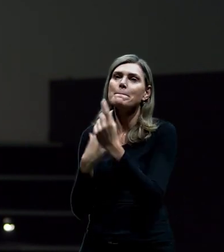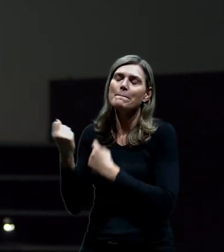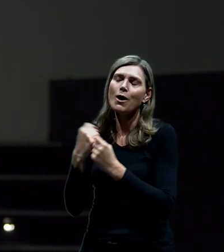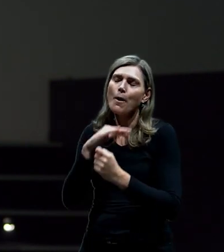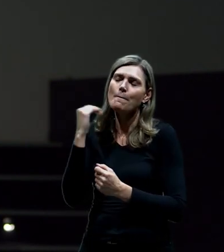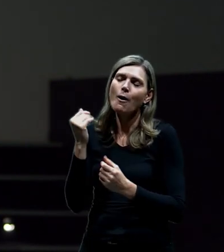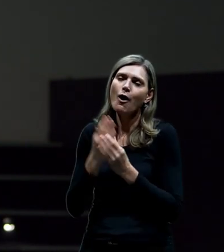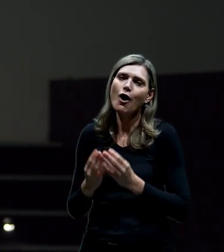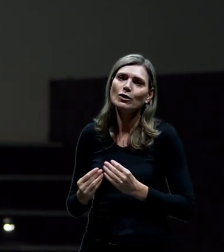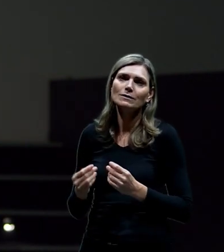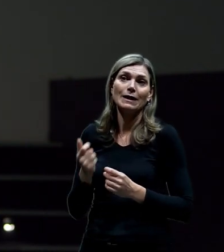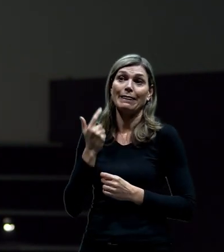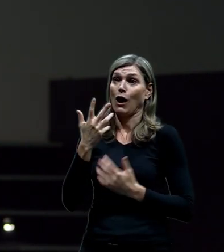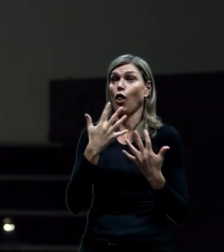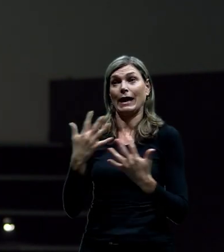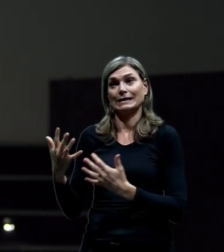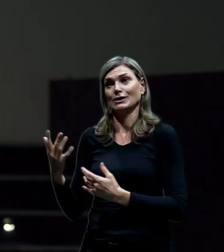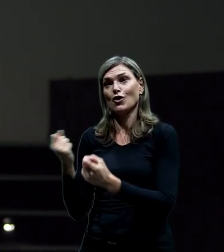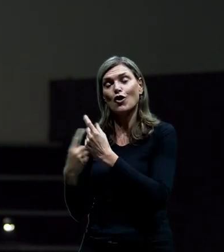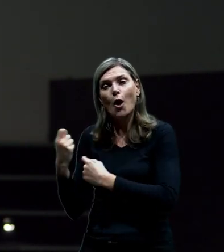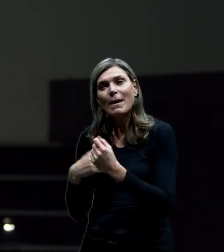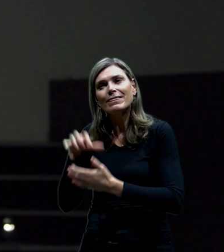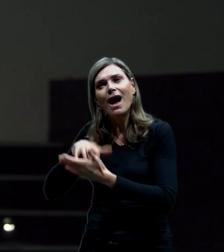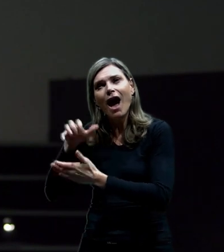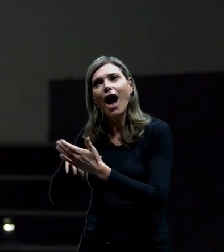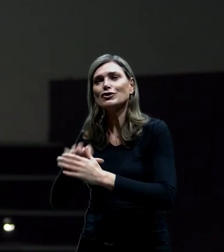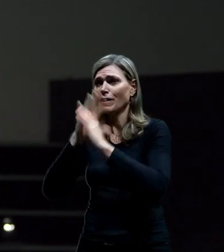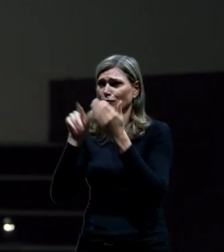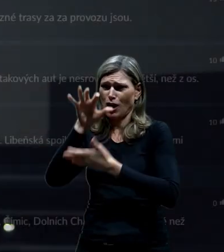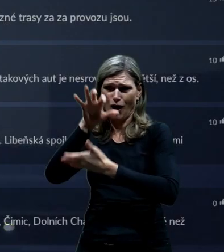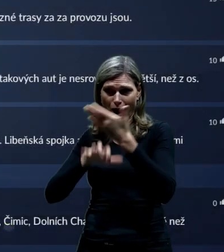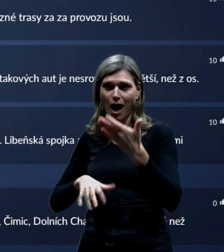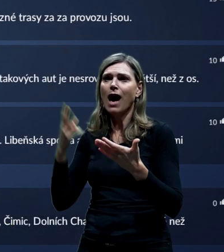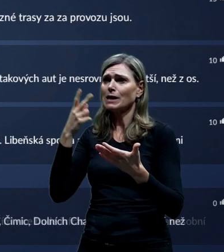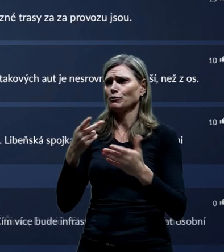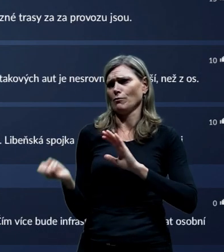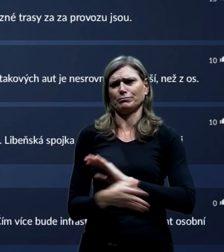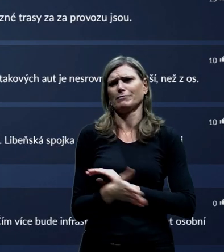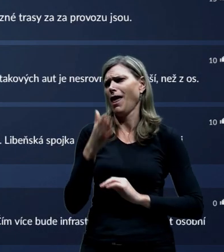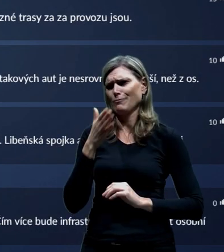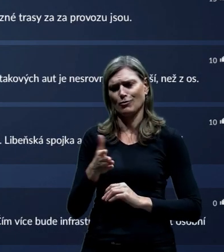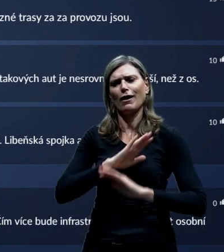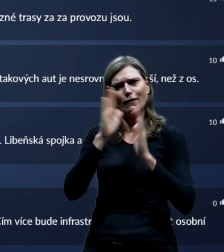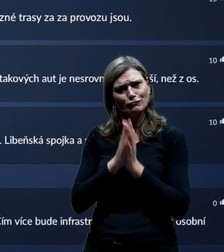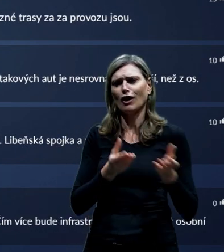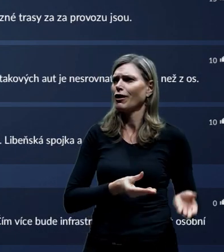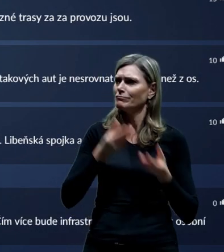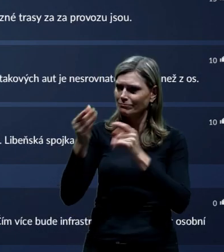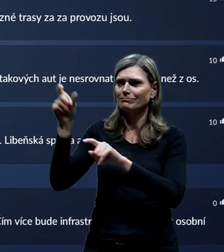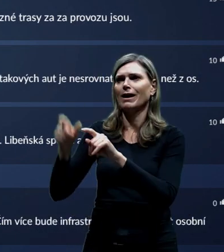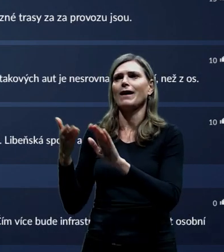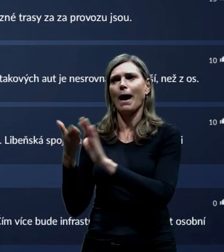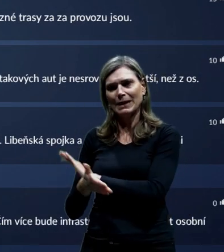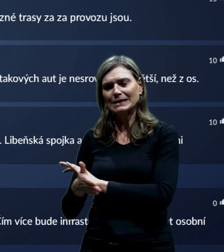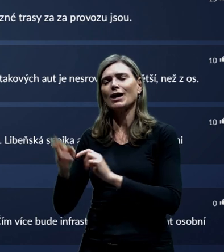komentářů, jich několik desítek. Všechny komentáře, které jsme dostali, já panům náměstkům předám, budou se na ně moc podívat, budou je případně moc